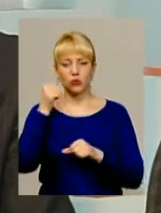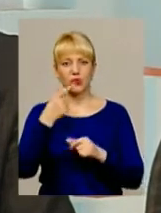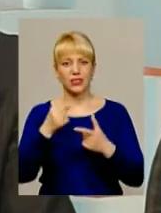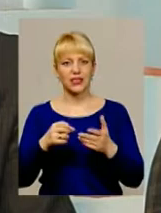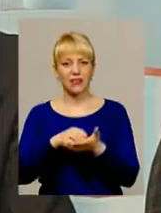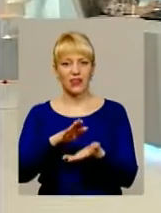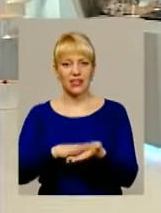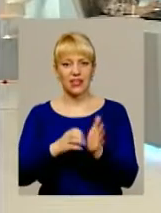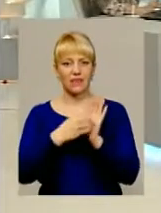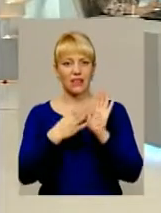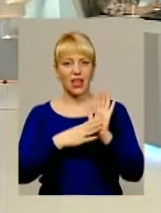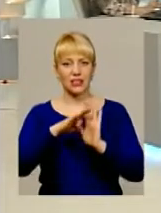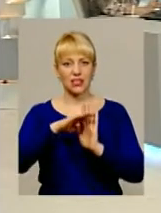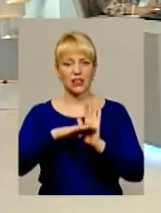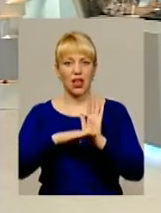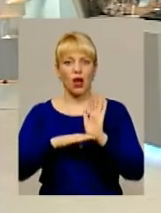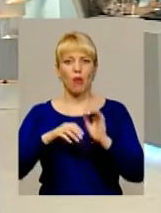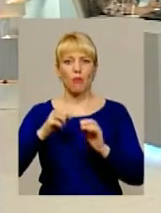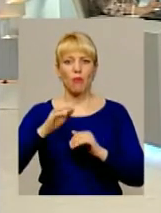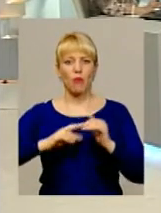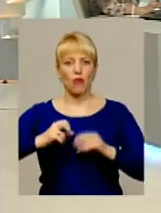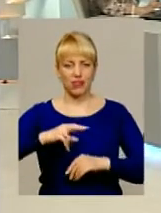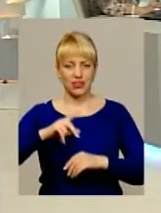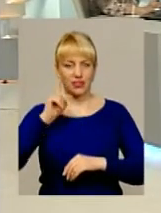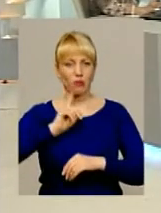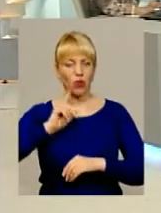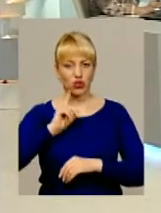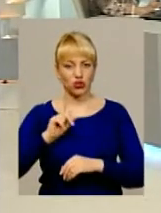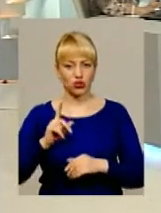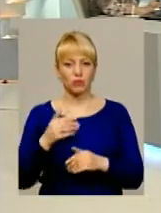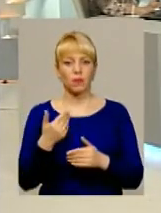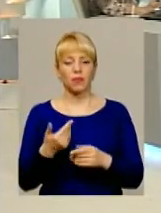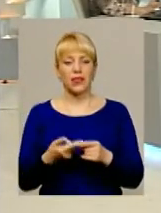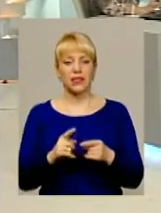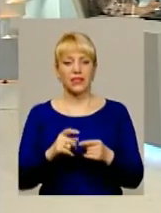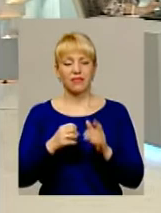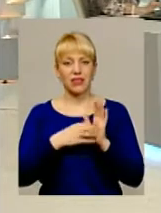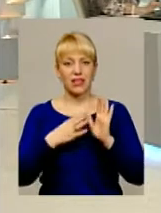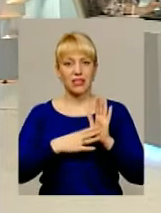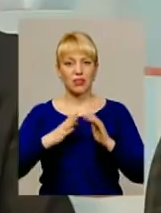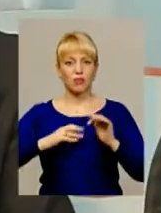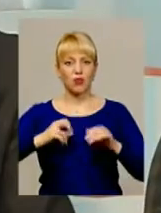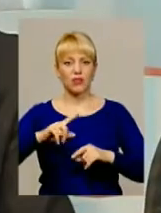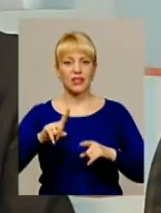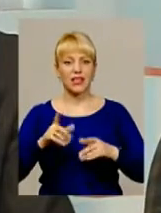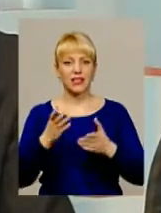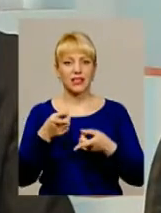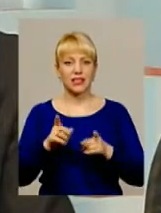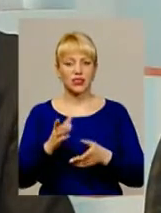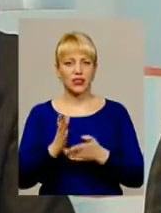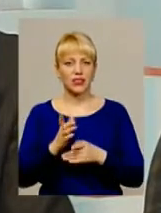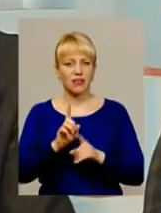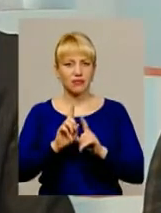19 професій, поки що вивчили, скажімо, 19 професій, які дійсно являються